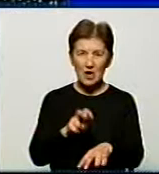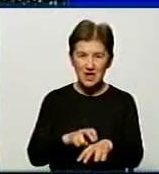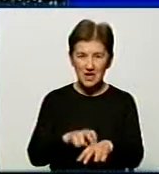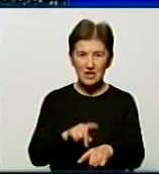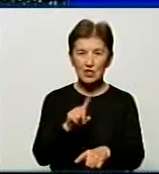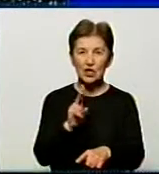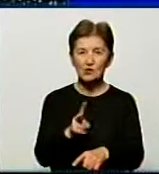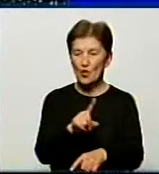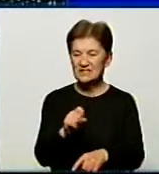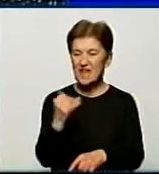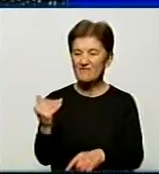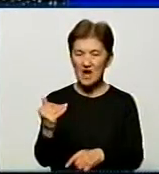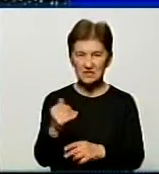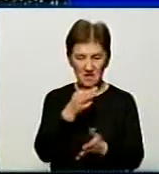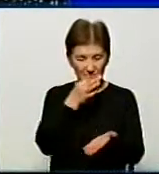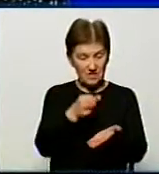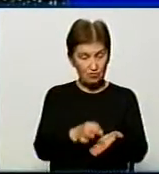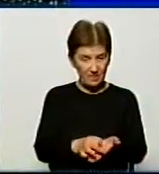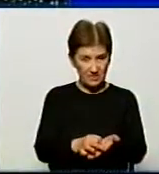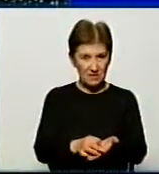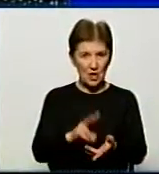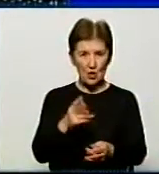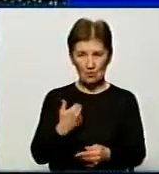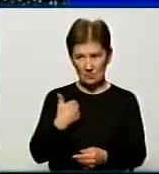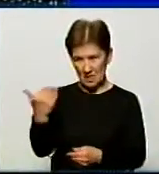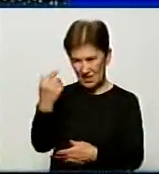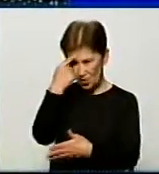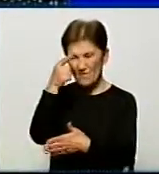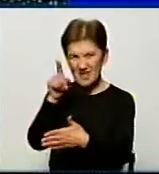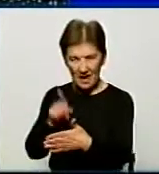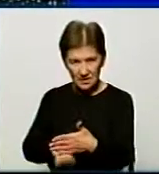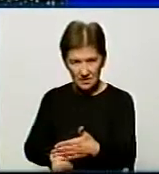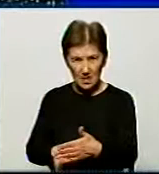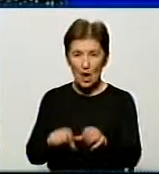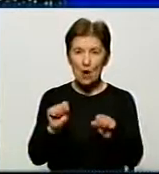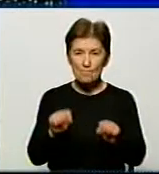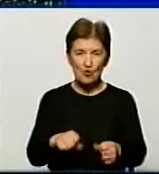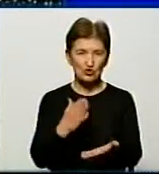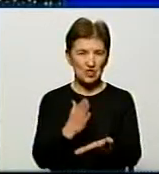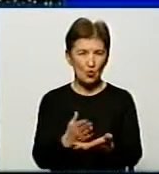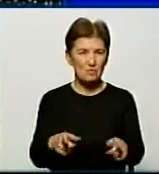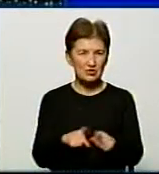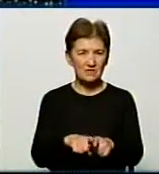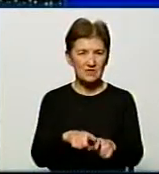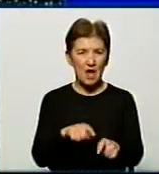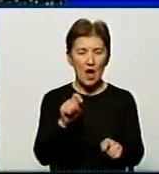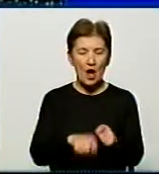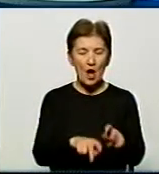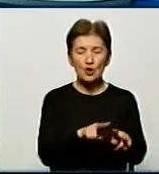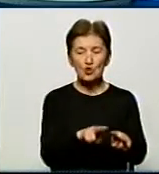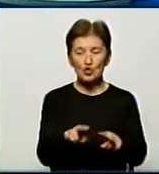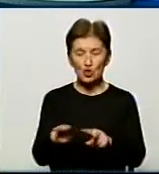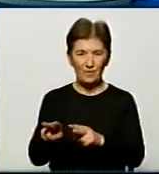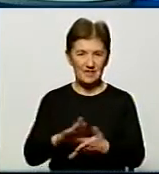відповідає, з яким ви підписали, якому довіряєте, міг мати можливість контролювати ситуацію.